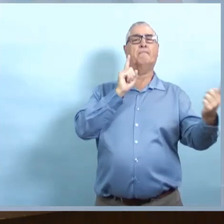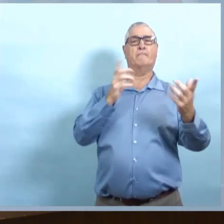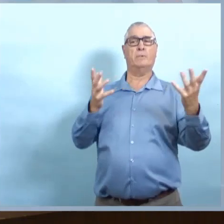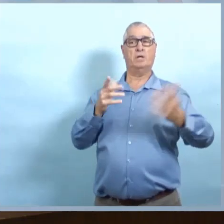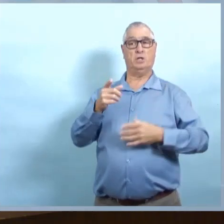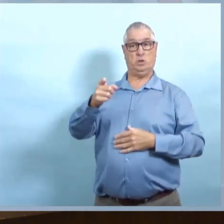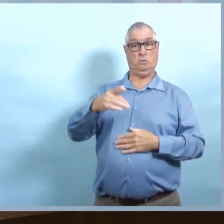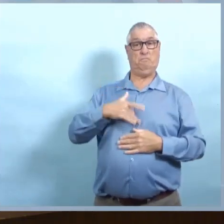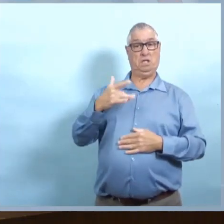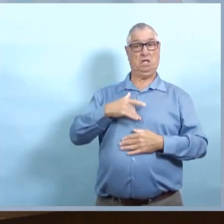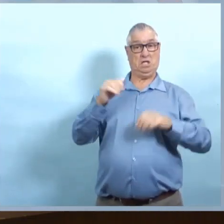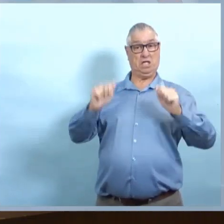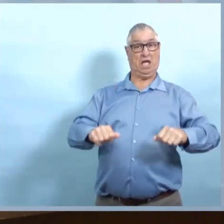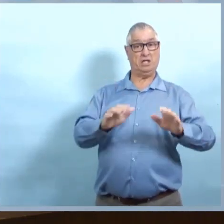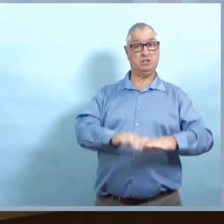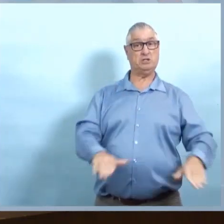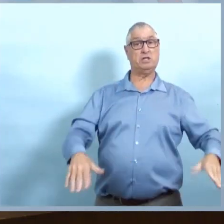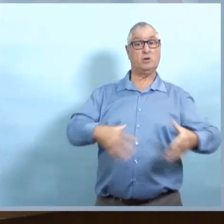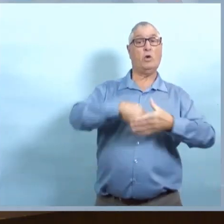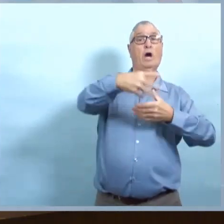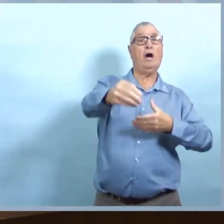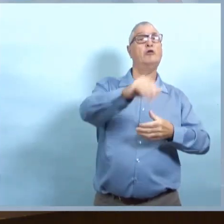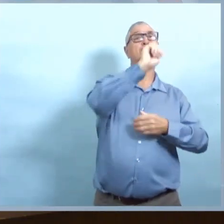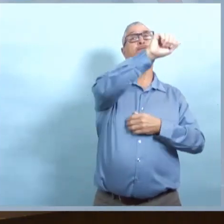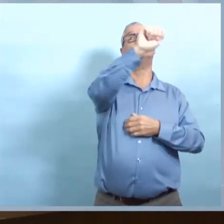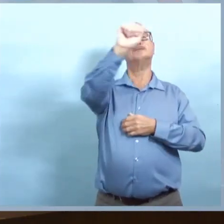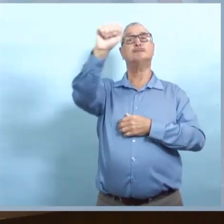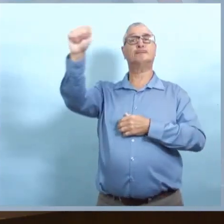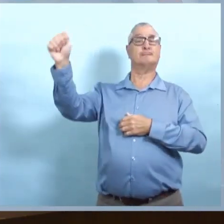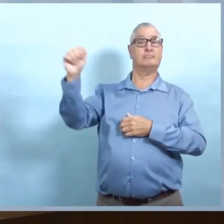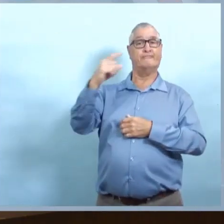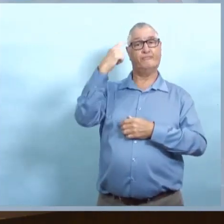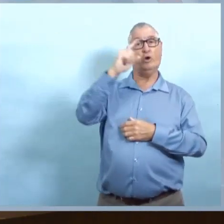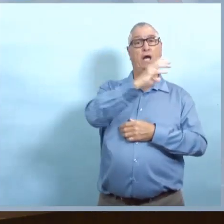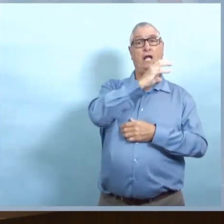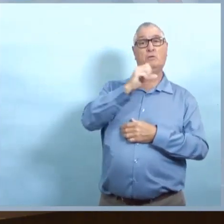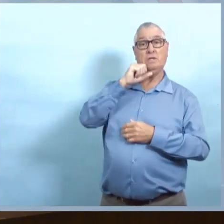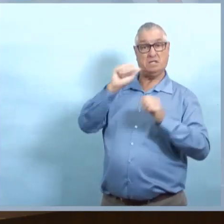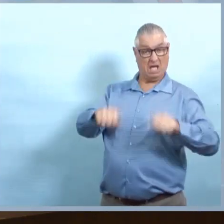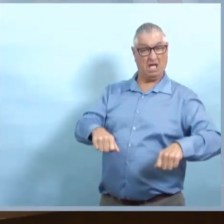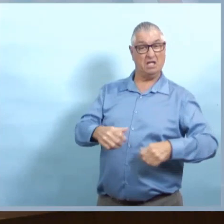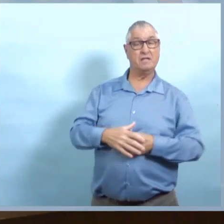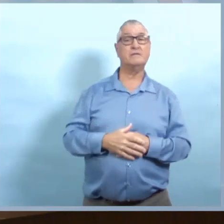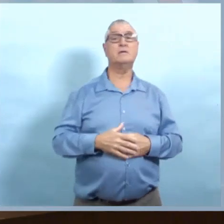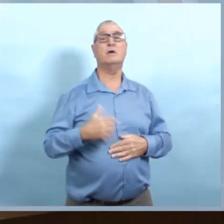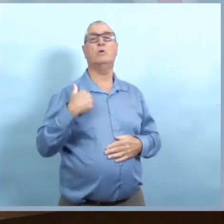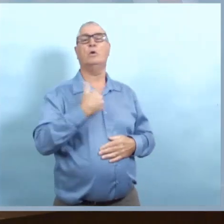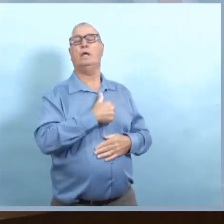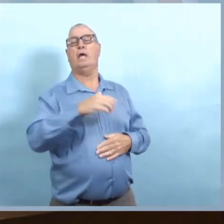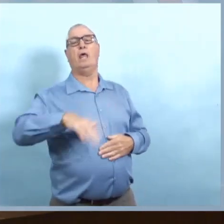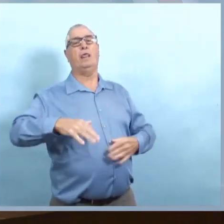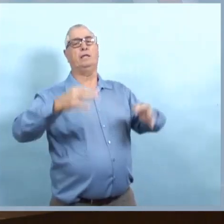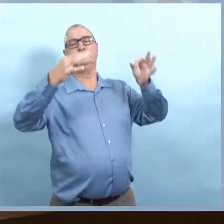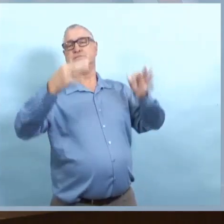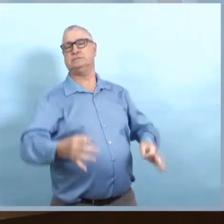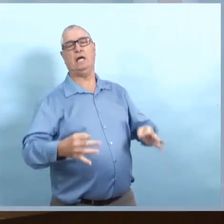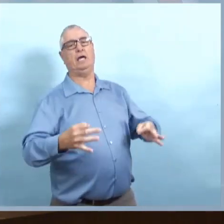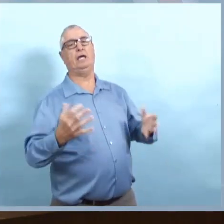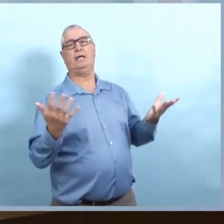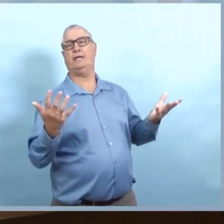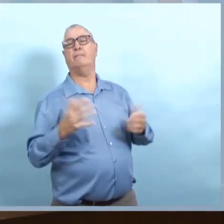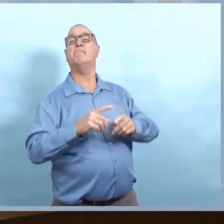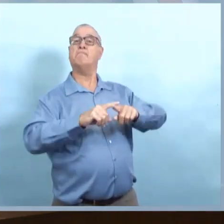Donc, certainement, d'aller au porte-à-porte, c'est un contact à court terme avec des surfaces qui sont